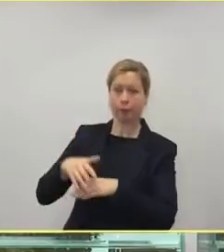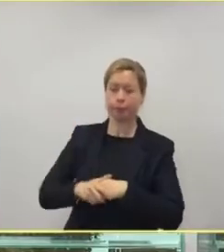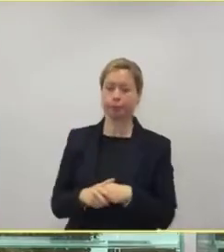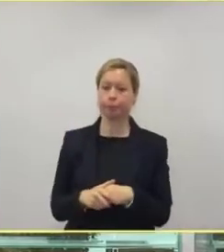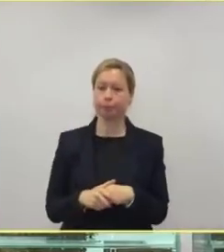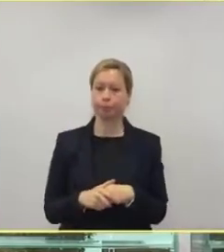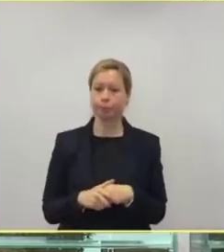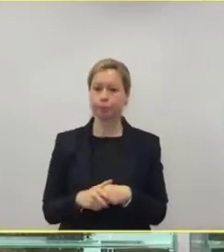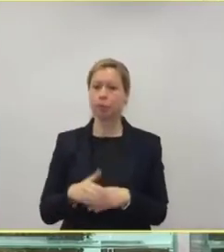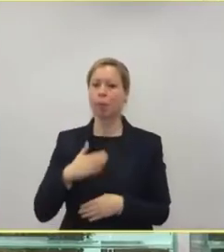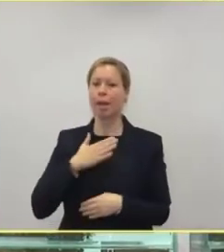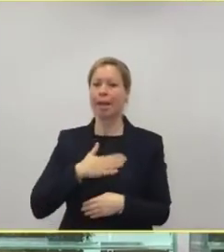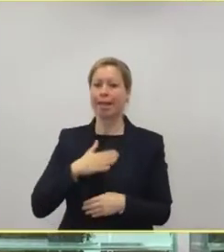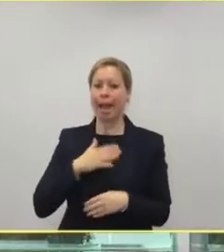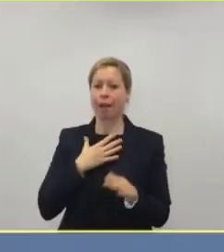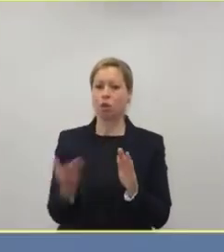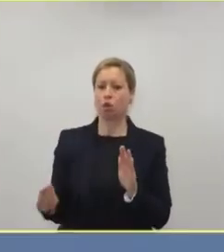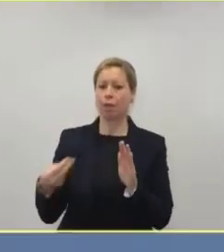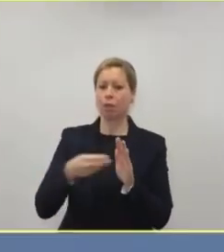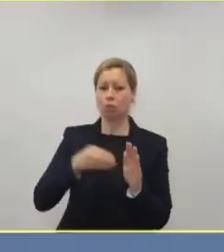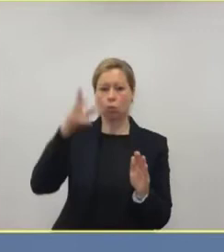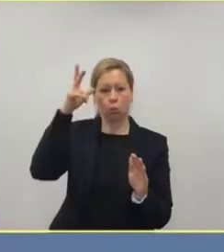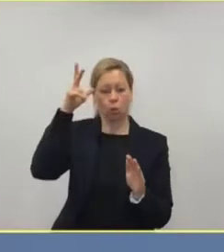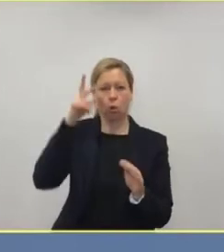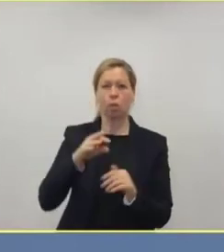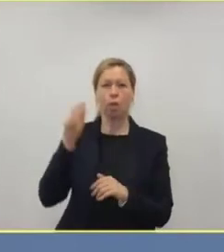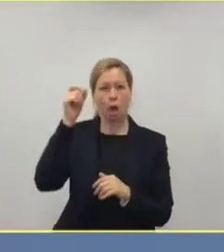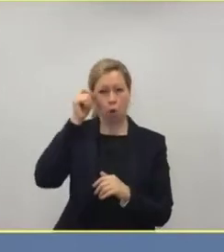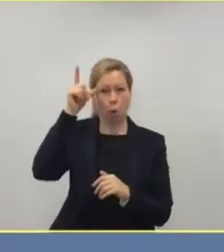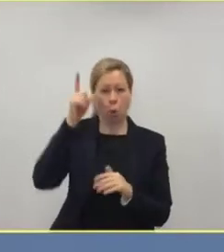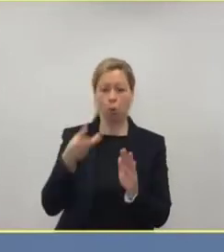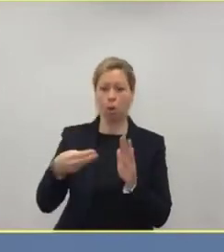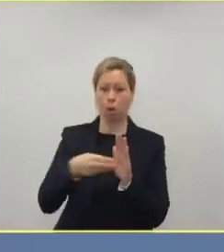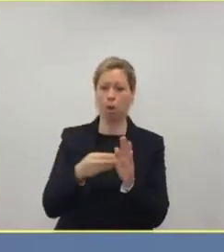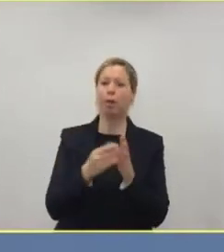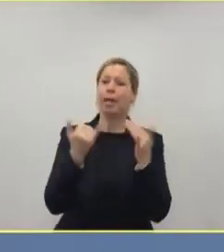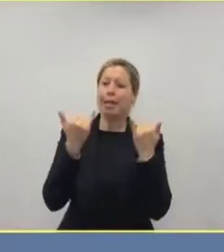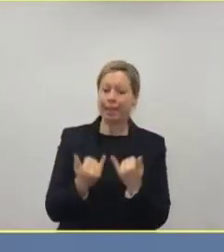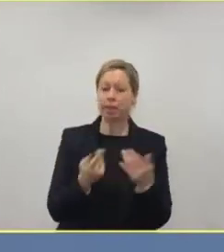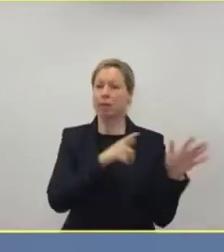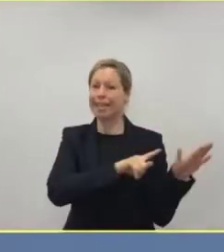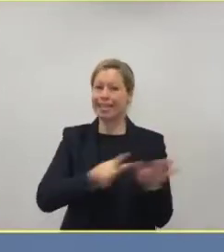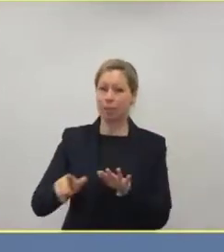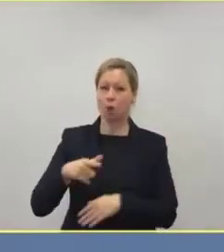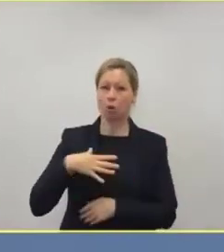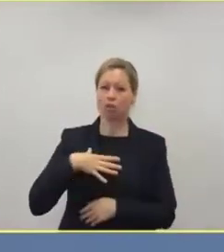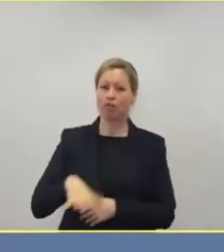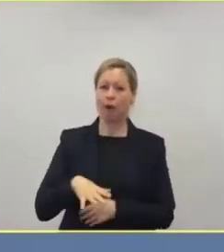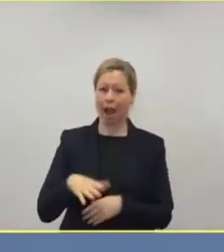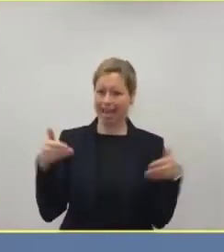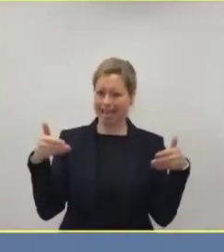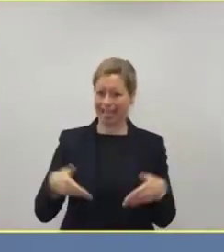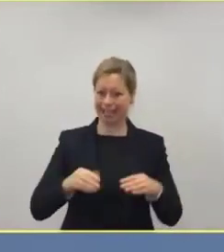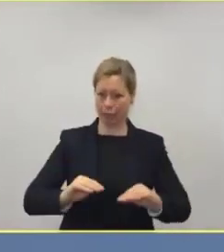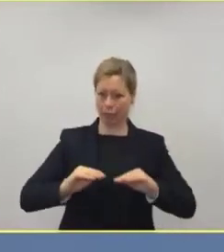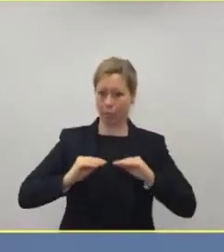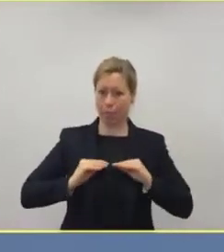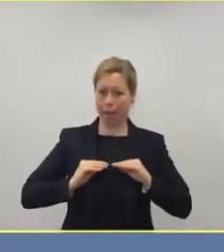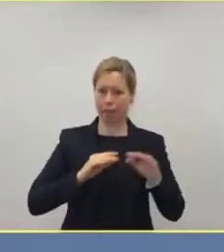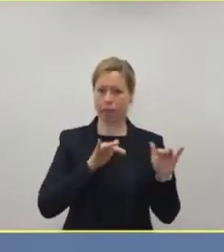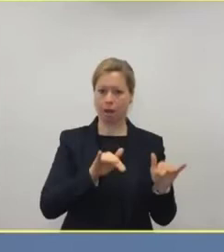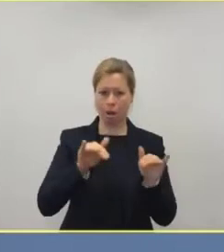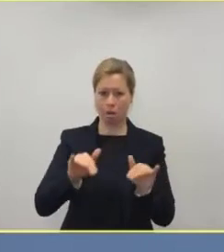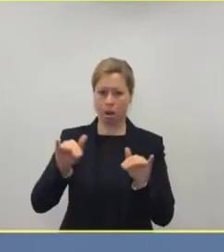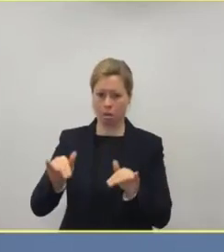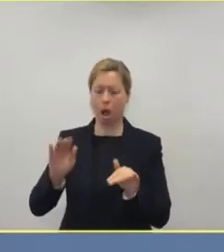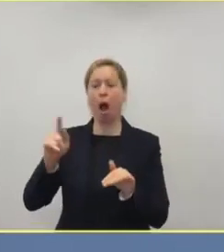abgesprochen. Diese Betten sind physisch frei. Das sind mehr als 7.000 freie Intensivbetten. Wir würden aber von der DIVI alle